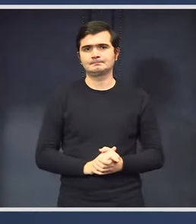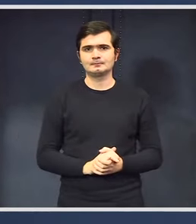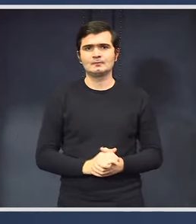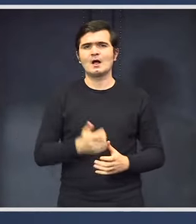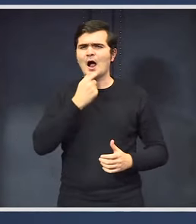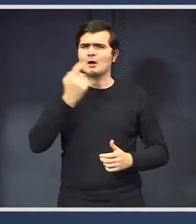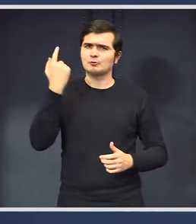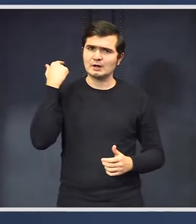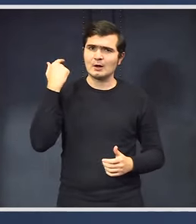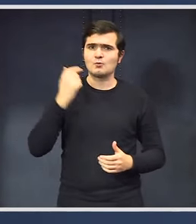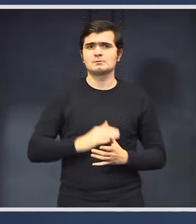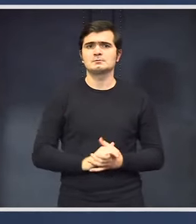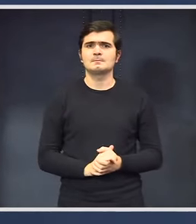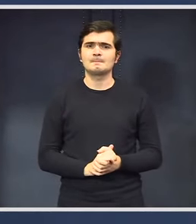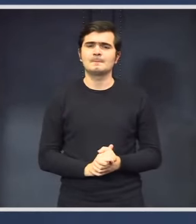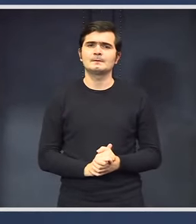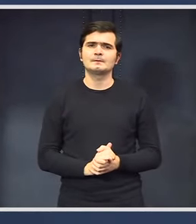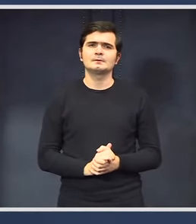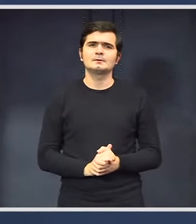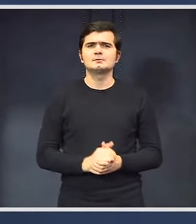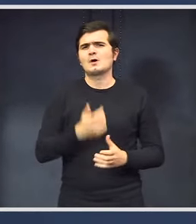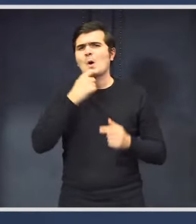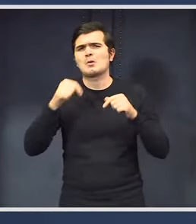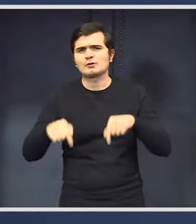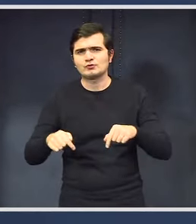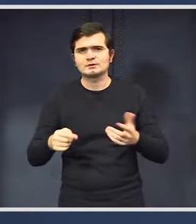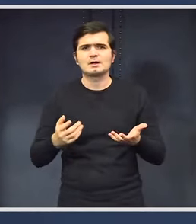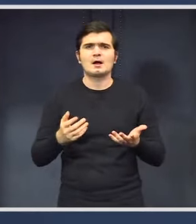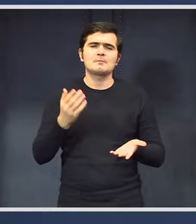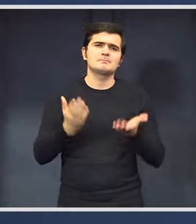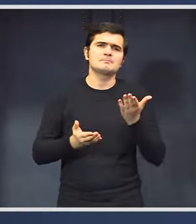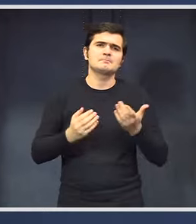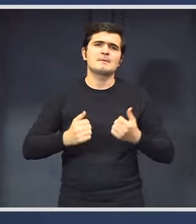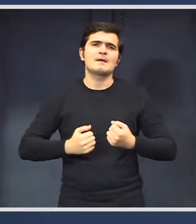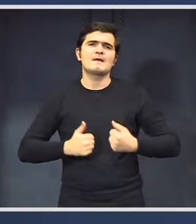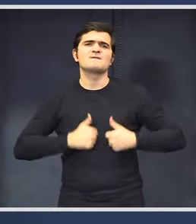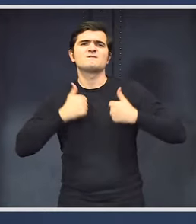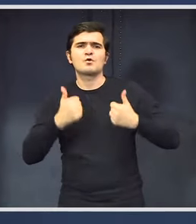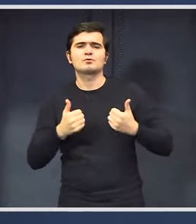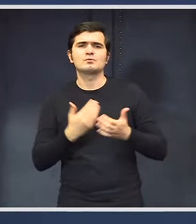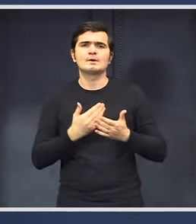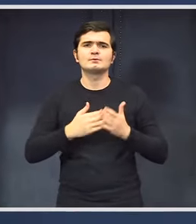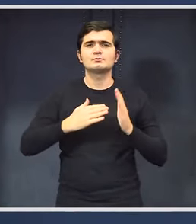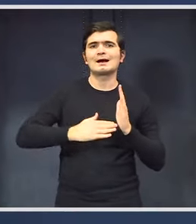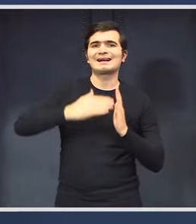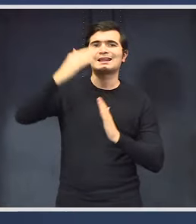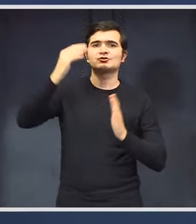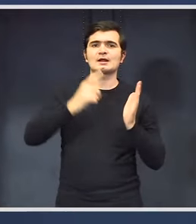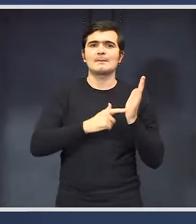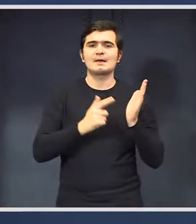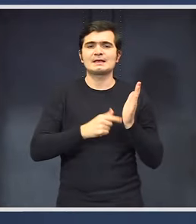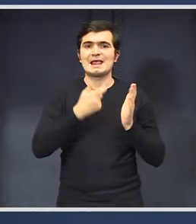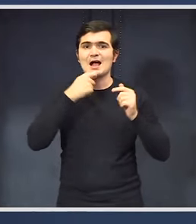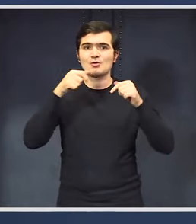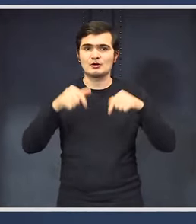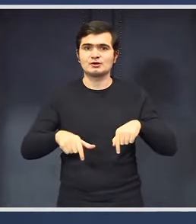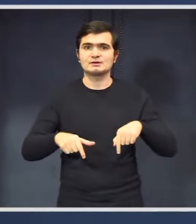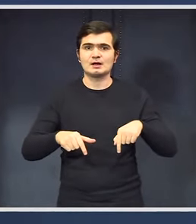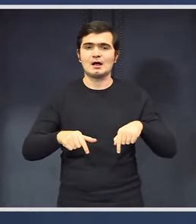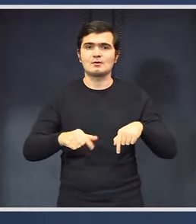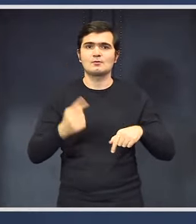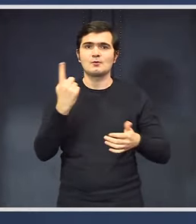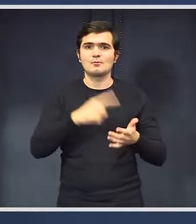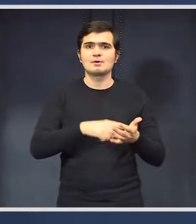Anul trecut, sau anul acesta, e fapt dacă am fi, efortul suplimentar prin creștea pensiilor anul acesta, la acest punct de pensie,